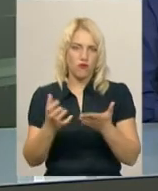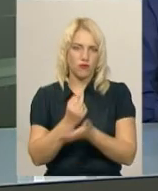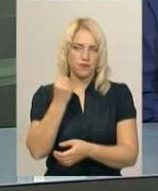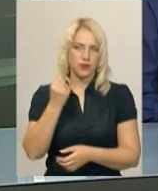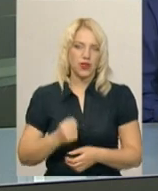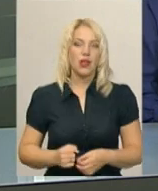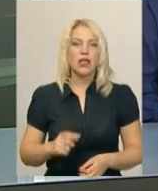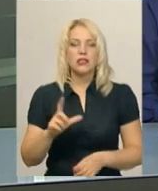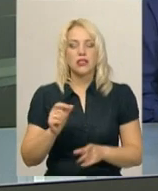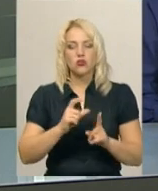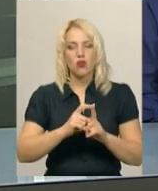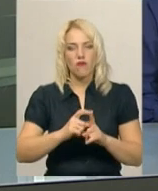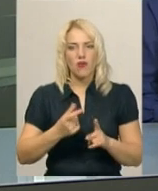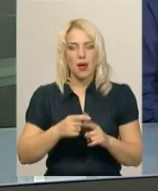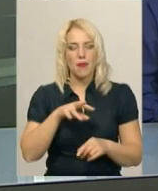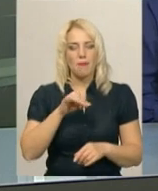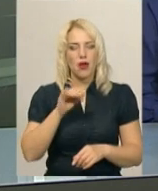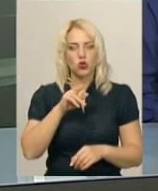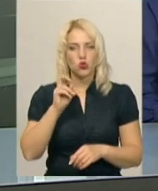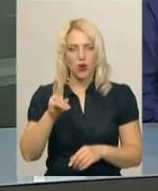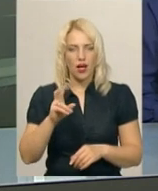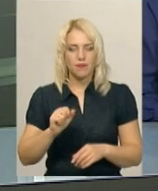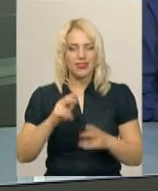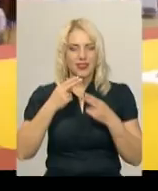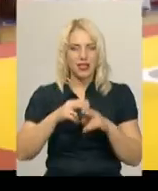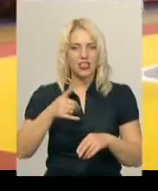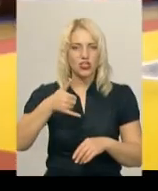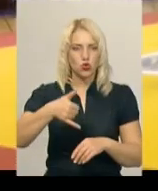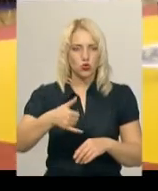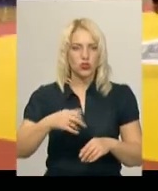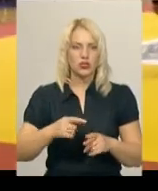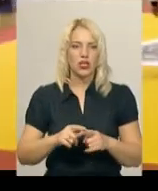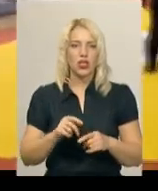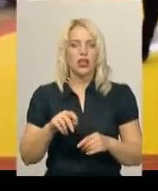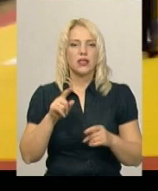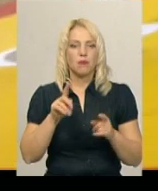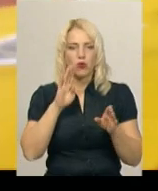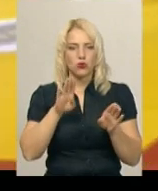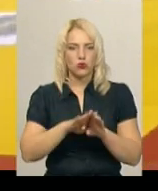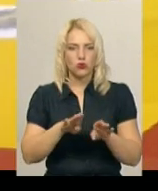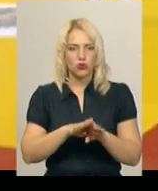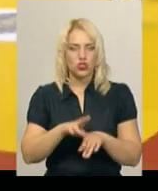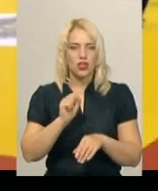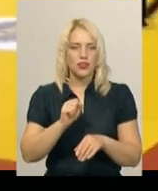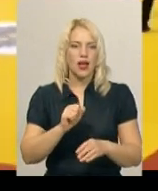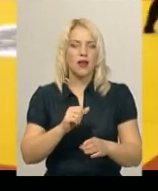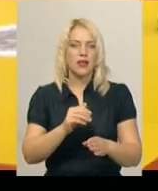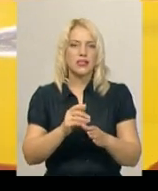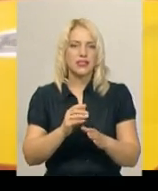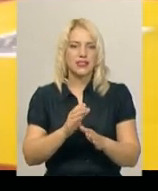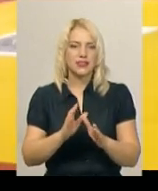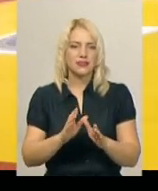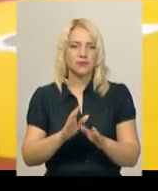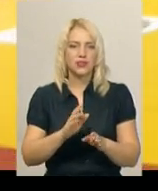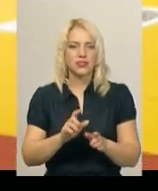За словами Олександра Марчука, техніка джиу-джитсу або ж дзю-джитсу схожа з технікою бойового самбо, яким